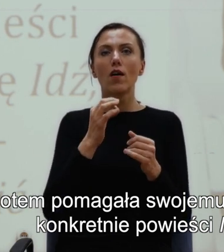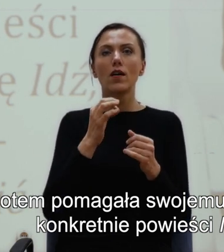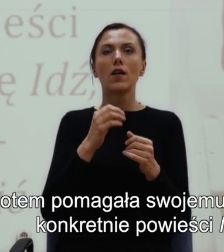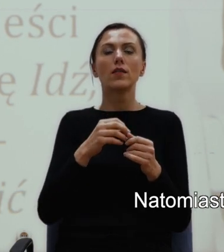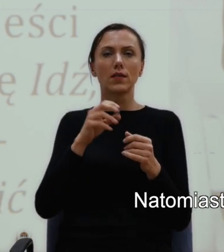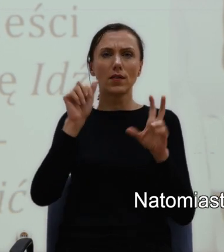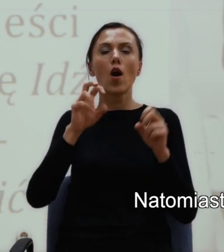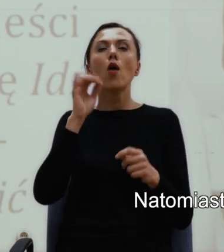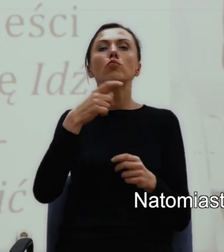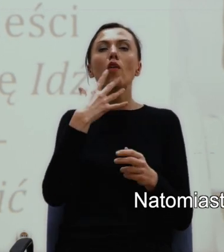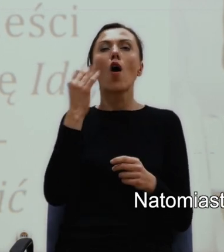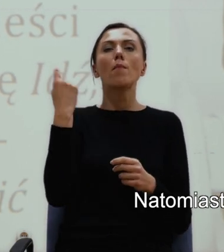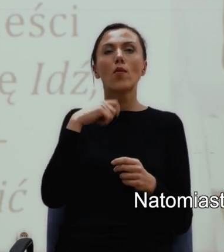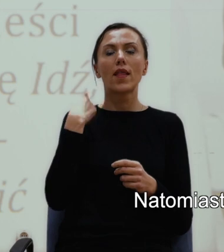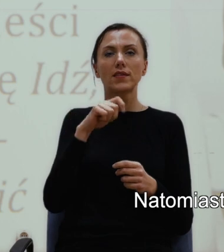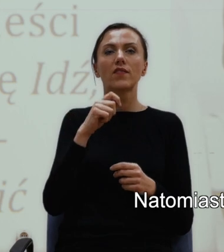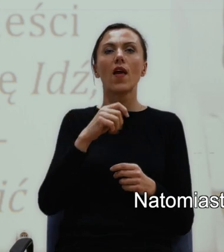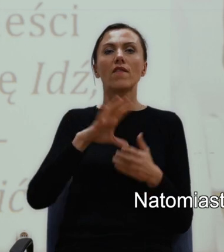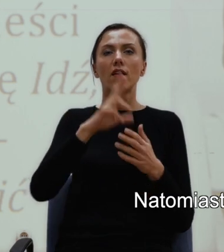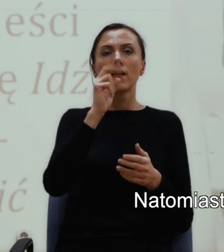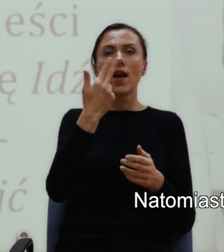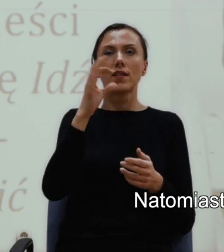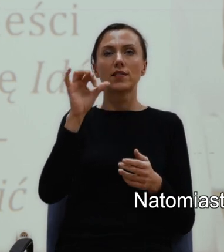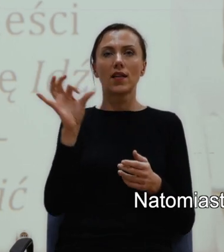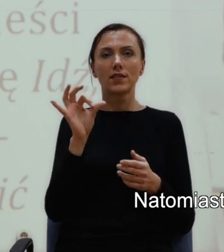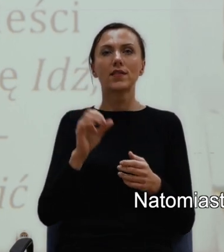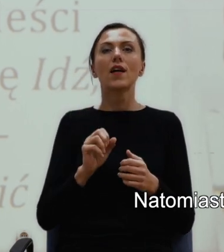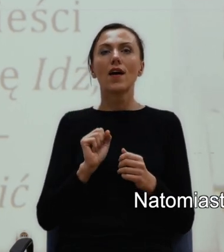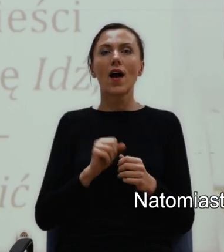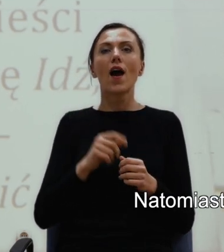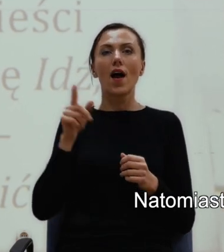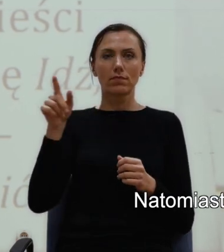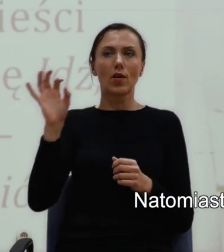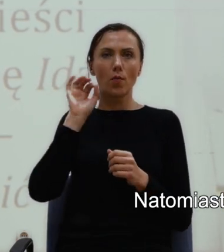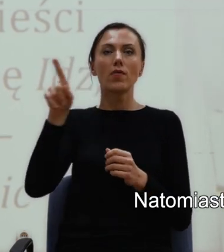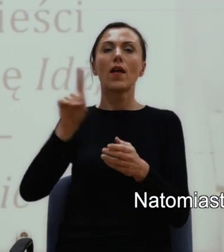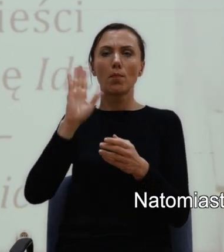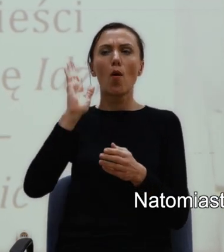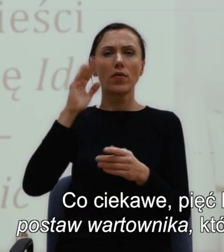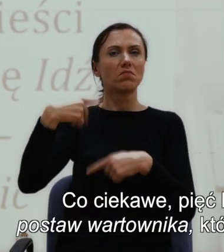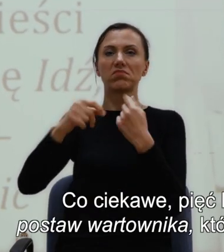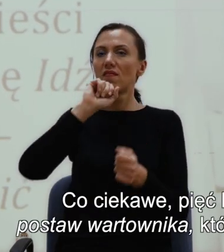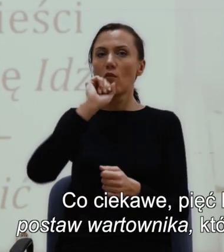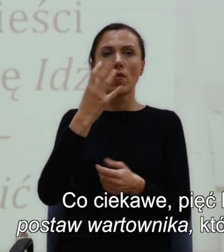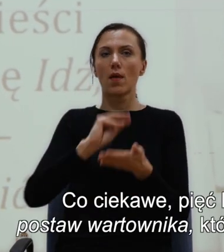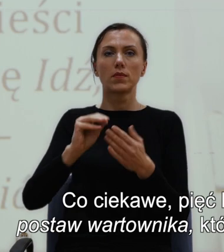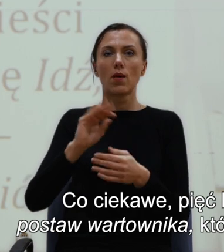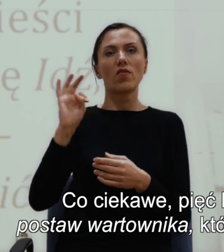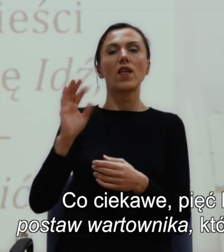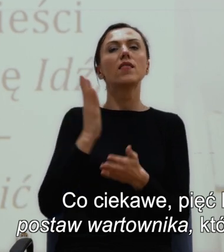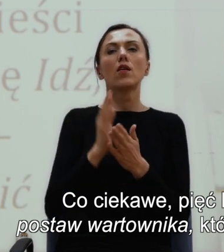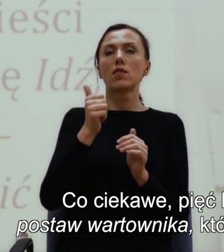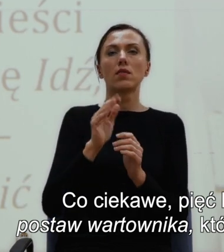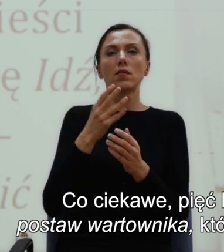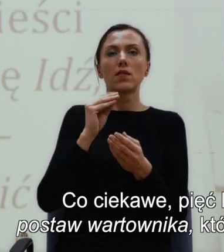Natomiast sama Harper Lee napisała później żadnej innej powieści. Co ciekawe pięć lat